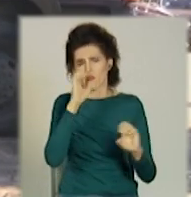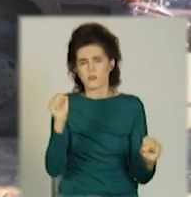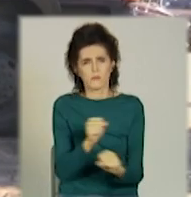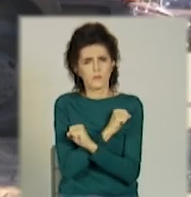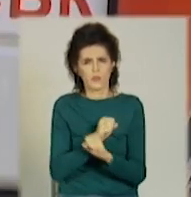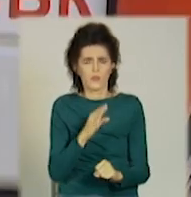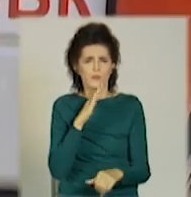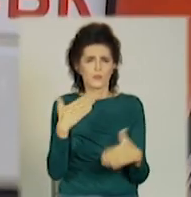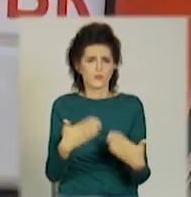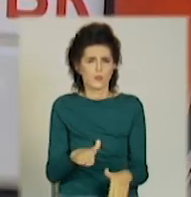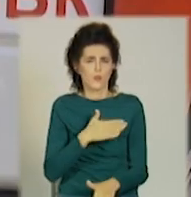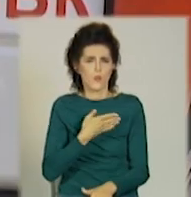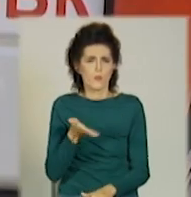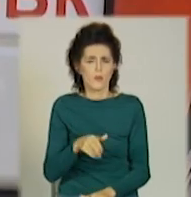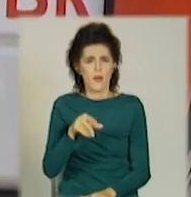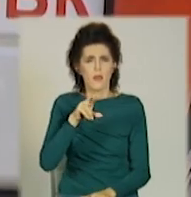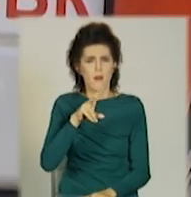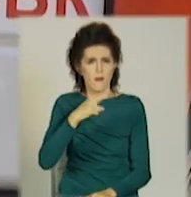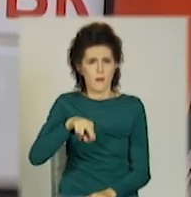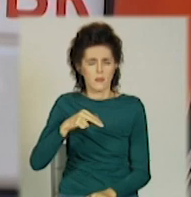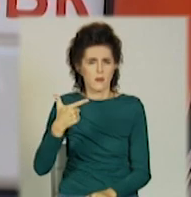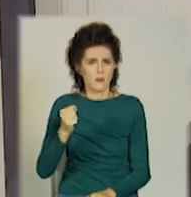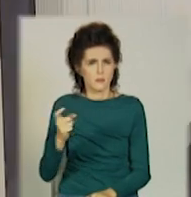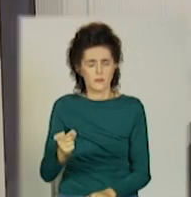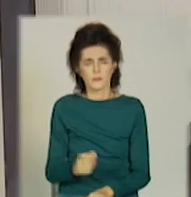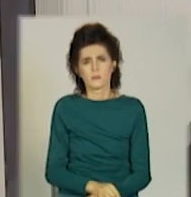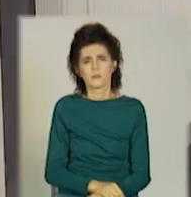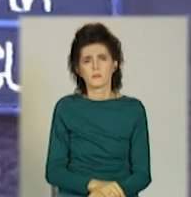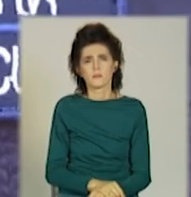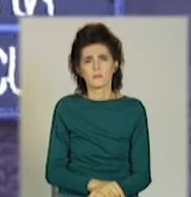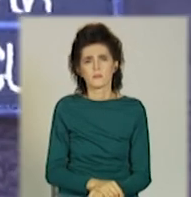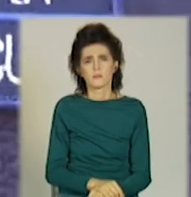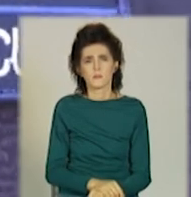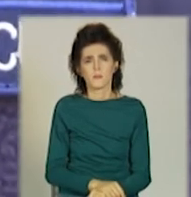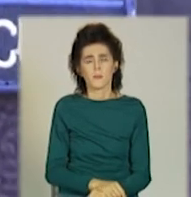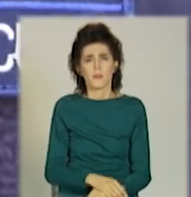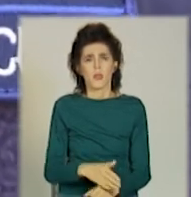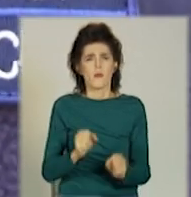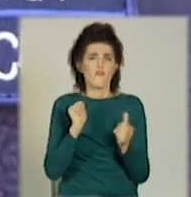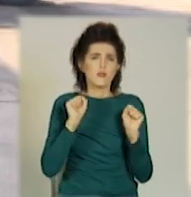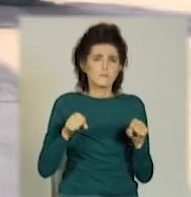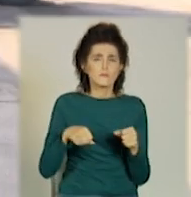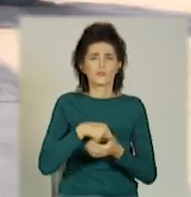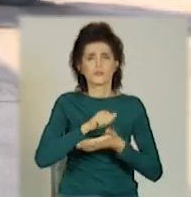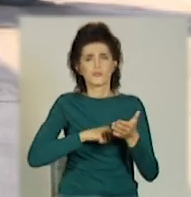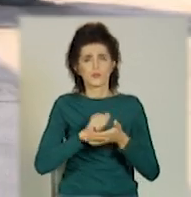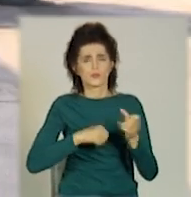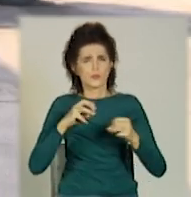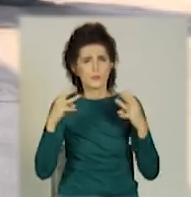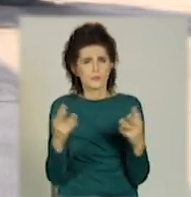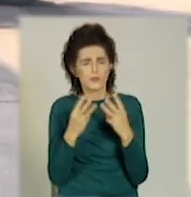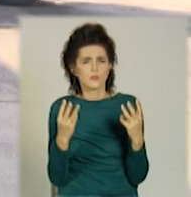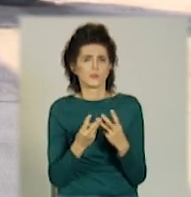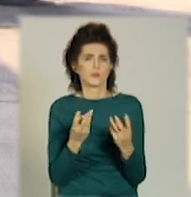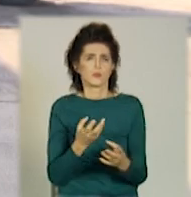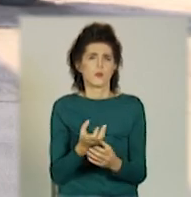неможливо. Вона утруїлася чадним газом. Найбільш мовірною причиною виникнення пожежі – це було